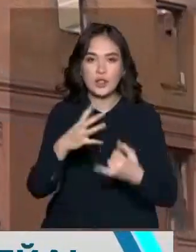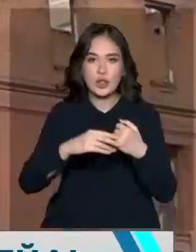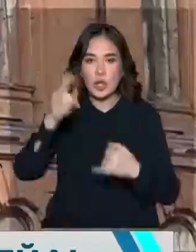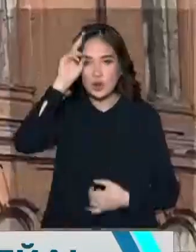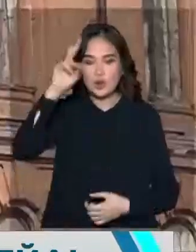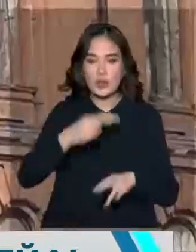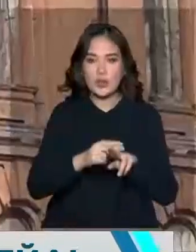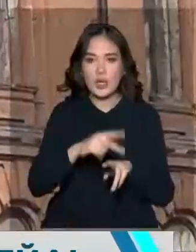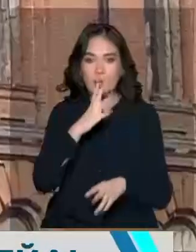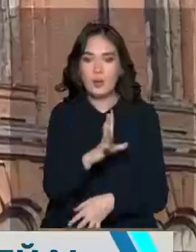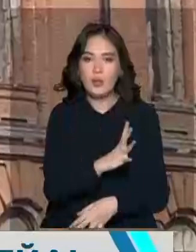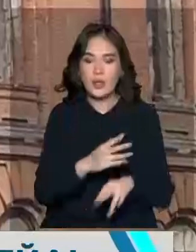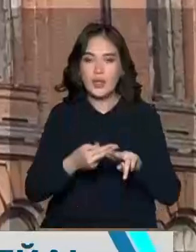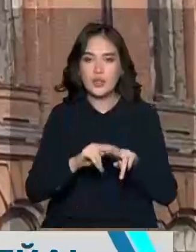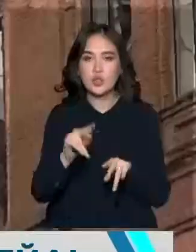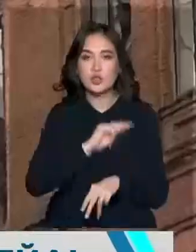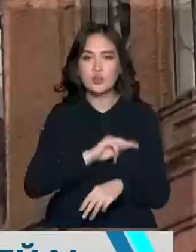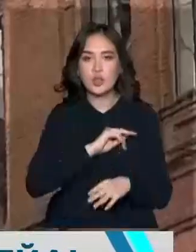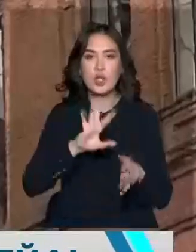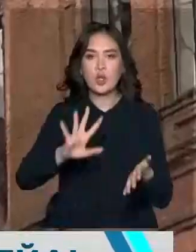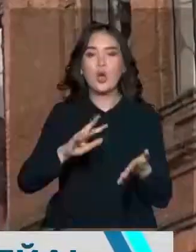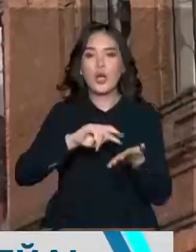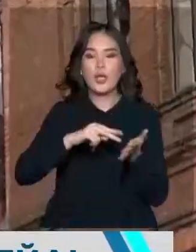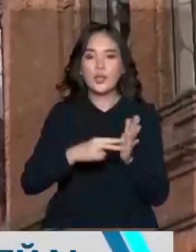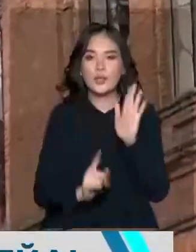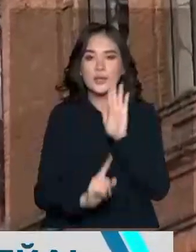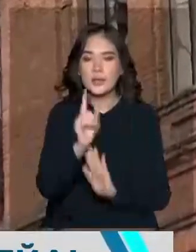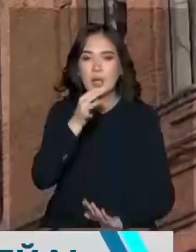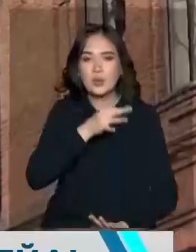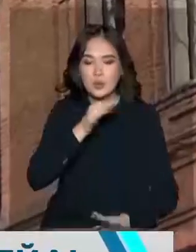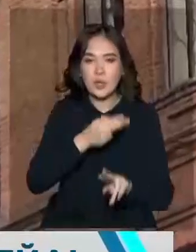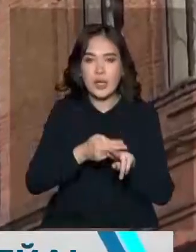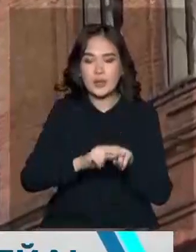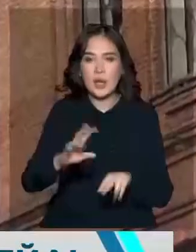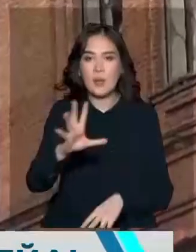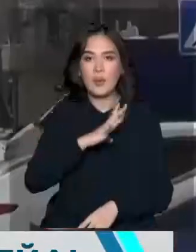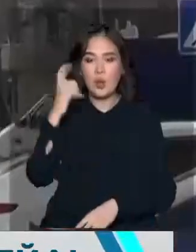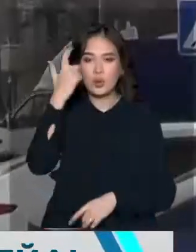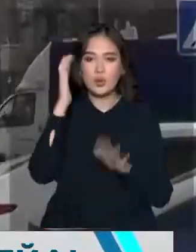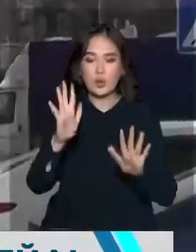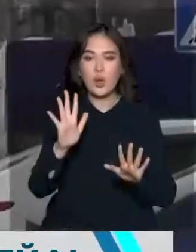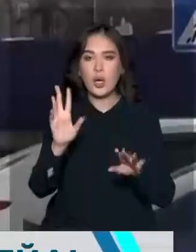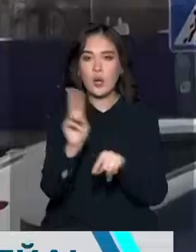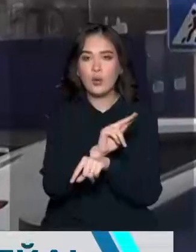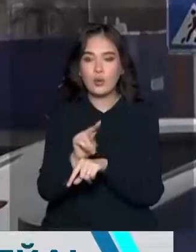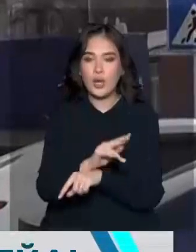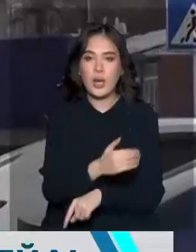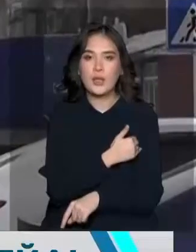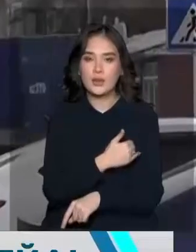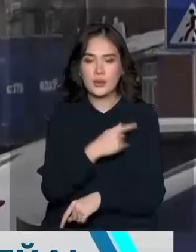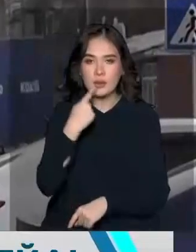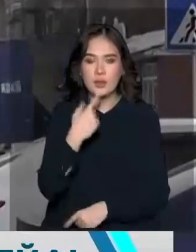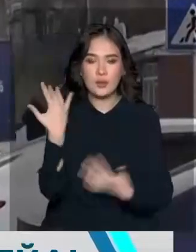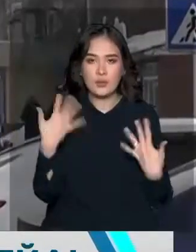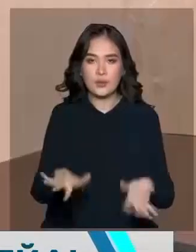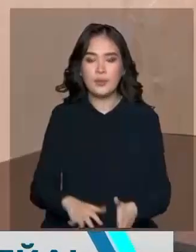осы мақсаттағы жұмыстарды жүргізуді ендіғана жоспарлауды. Әзірге қожайындарына тек қайта қалпына келдіріндер деп айтуғағана қауқарлы.